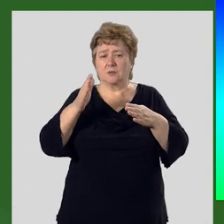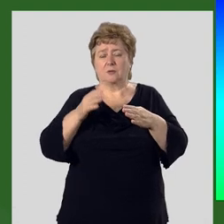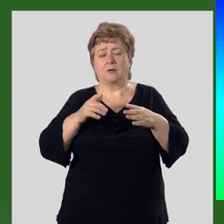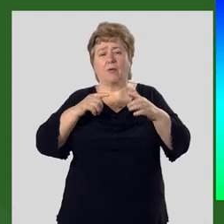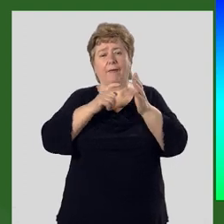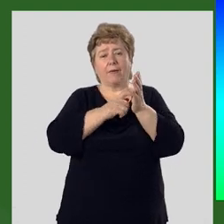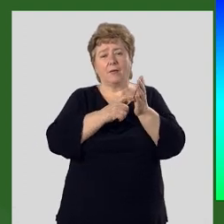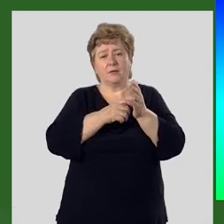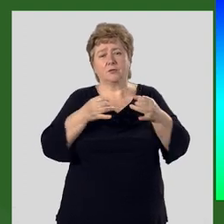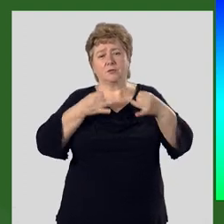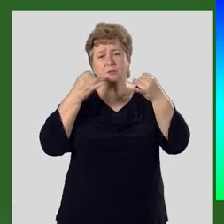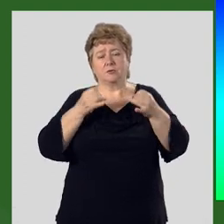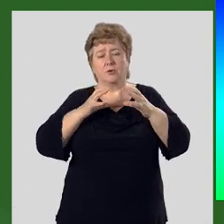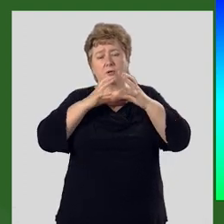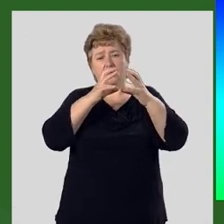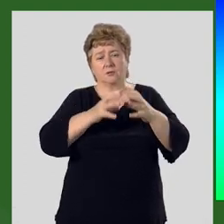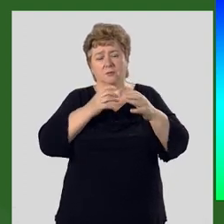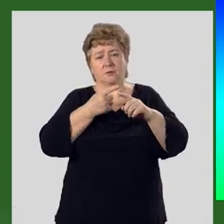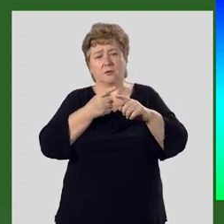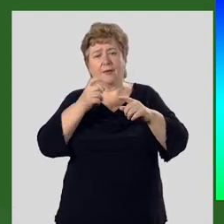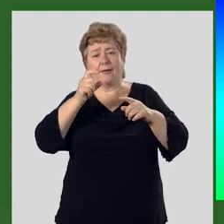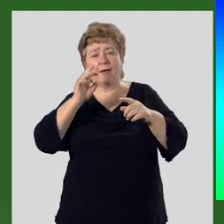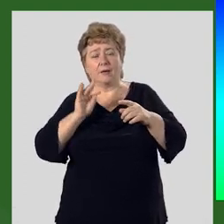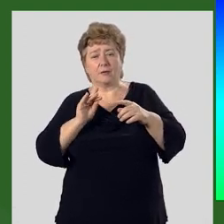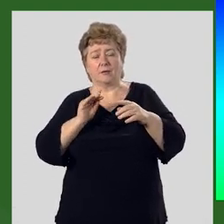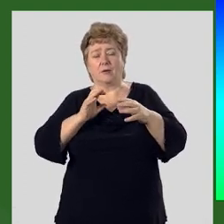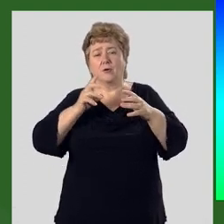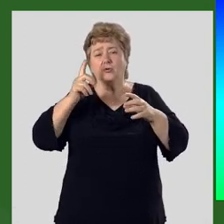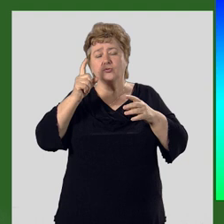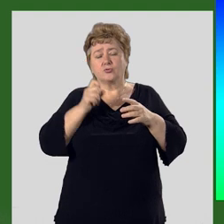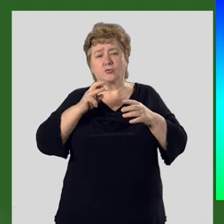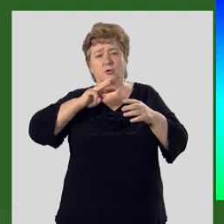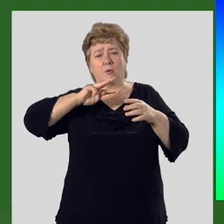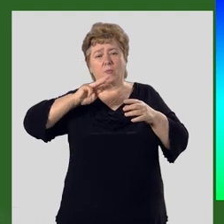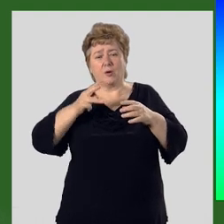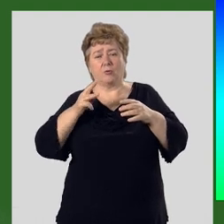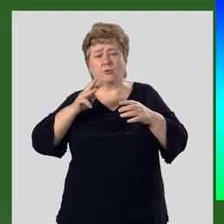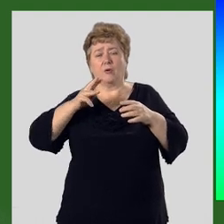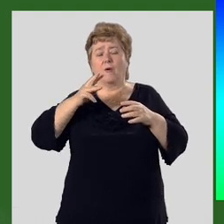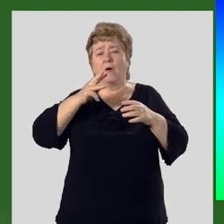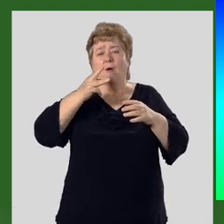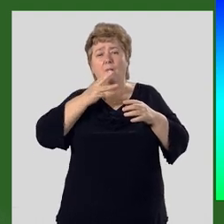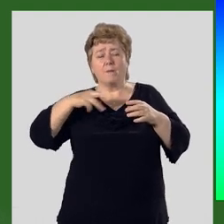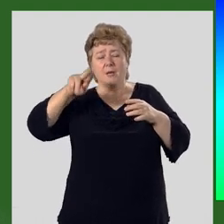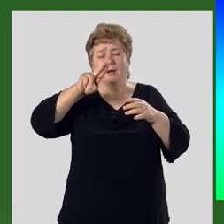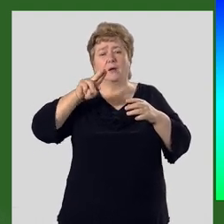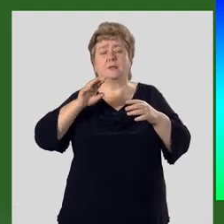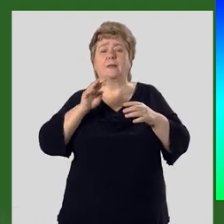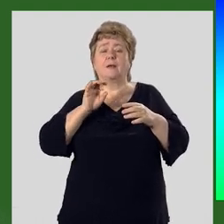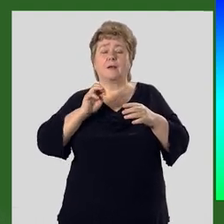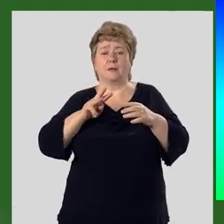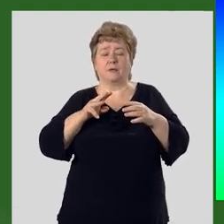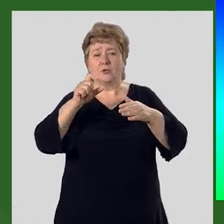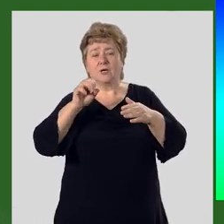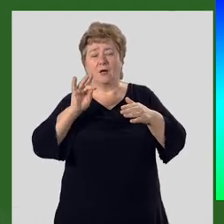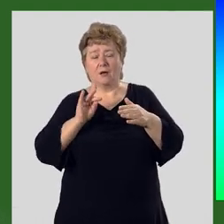геологической истории Земли – Р. Сотни миллионов и даже миллиарды лет. Внутри